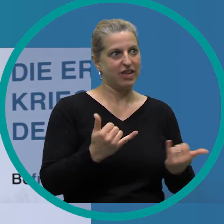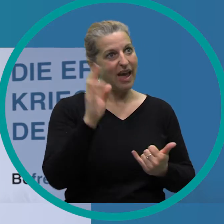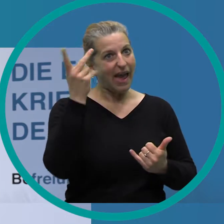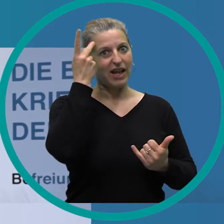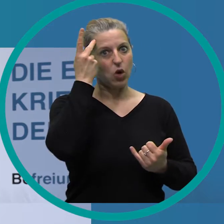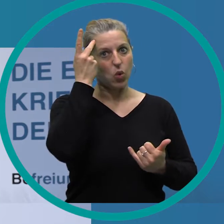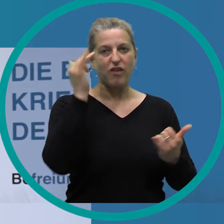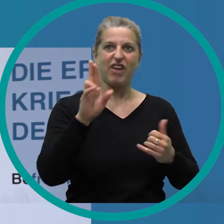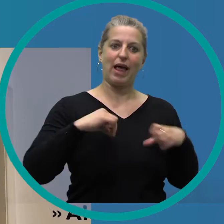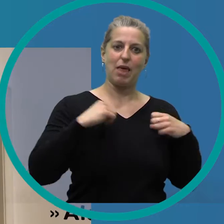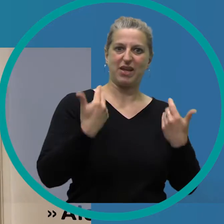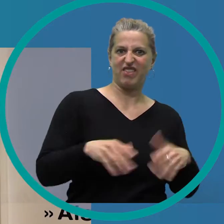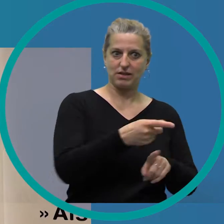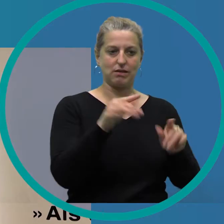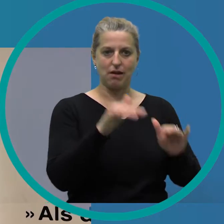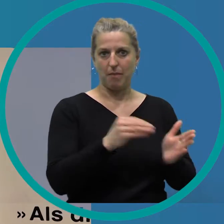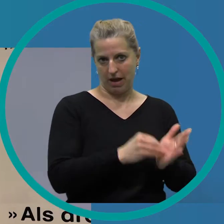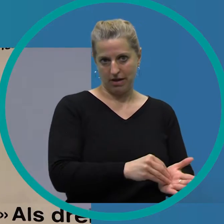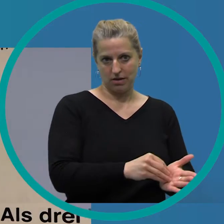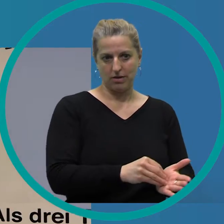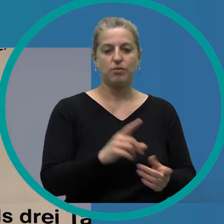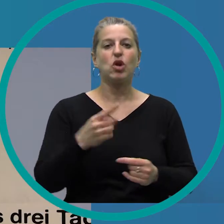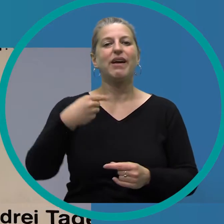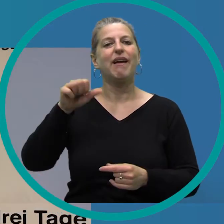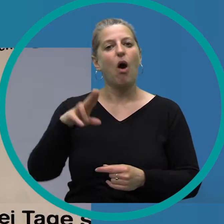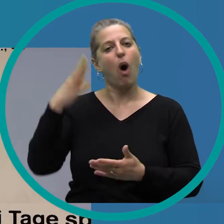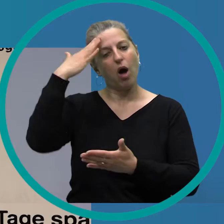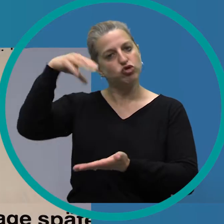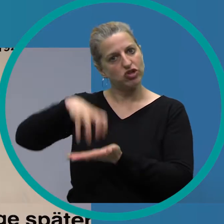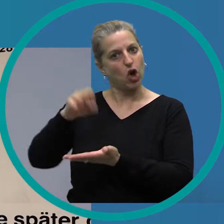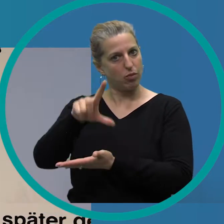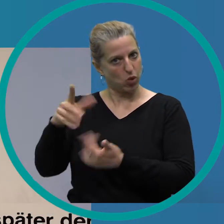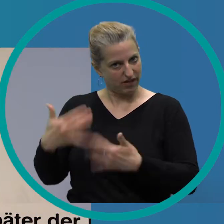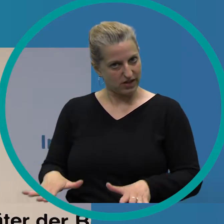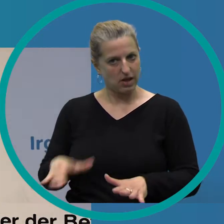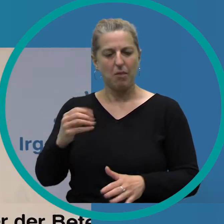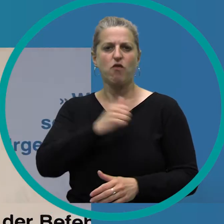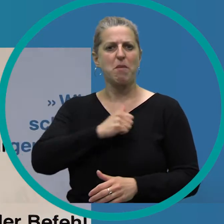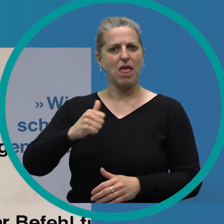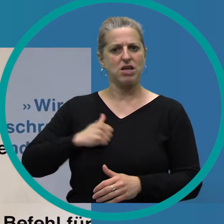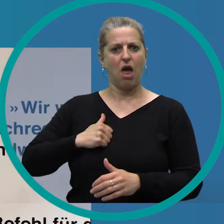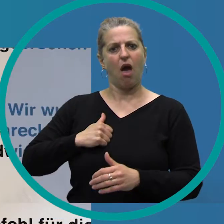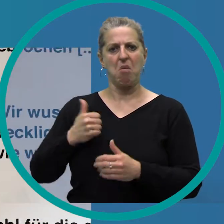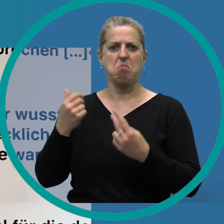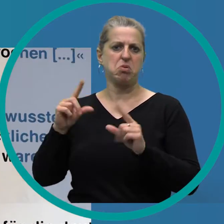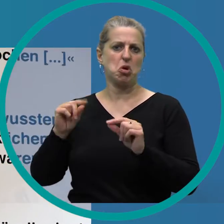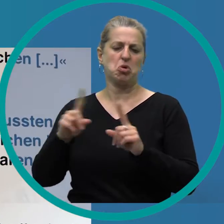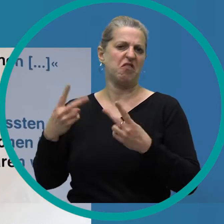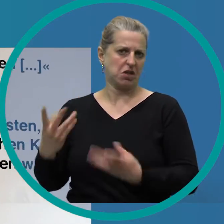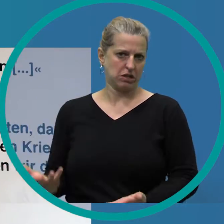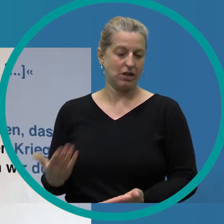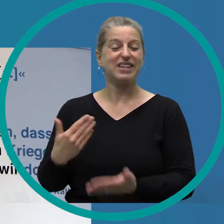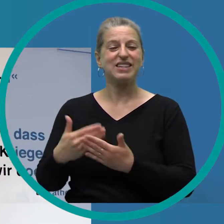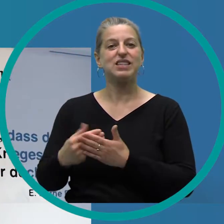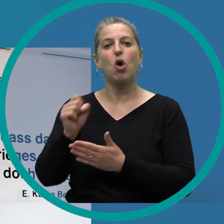durchlebt hat. Oldenburg war damals zwar Gauhauptstadt, besaß militärisch aber keine größere Bedeutung. Ein Hauptgrund